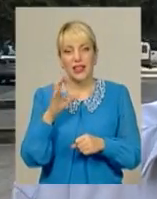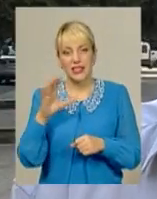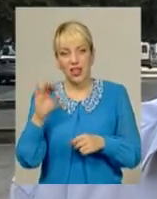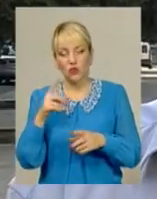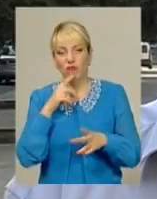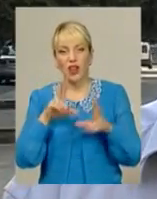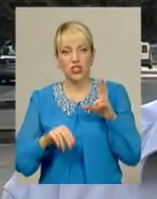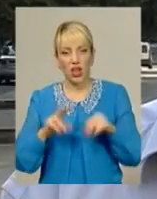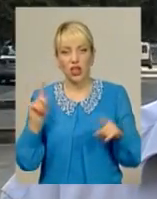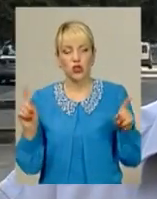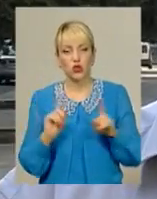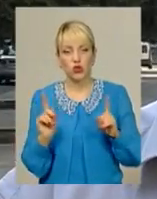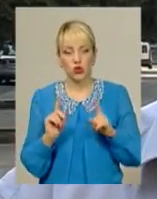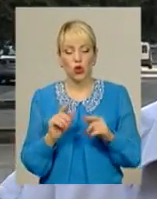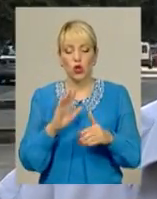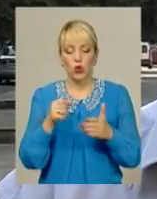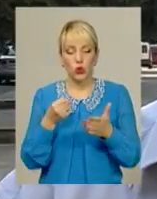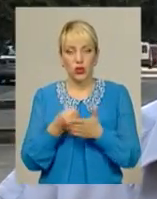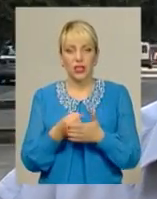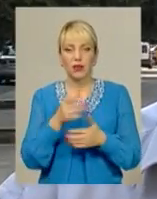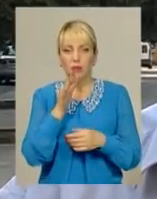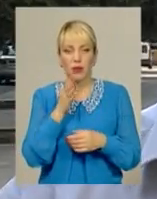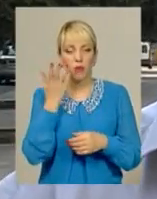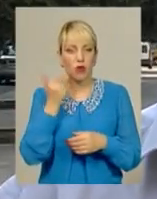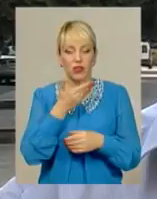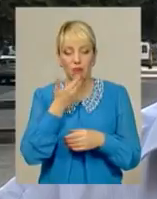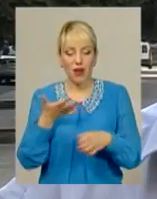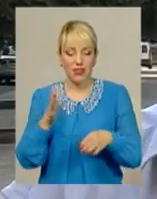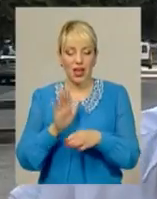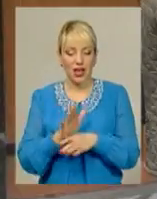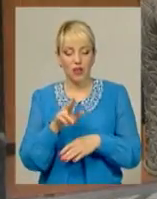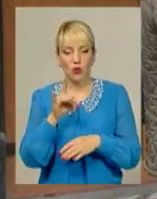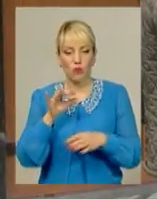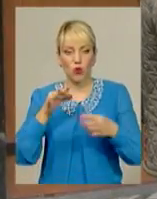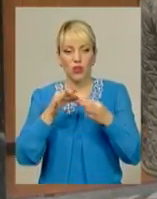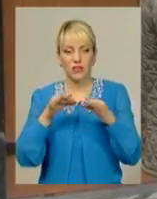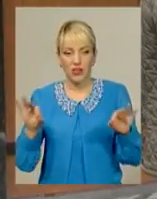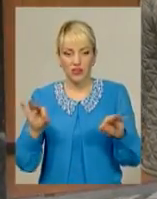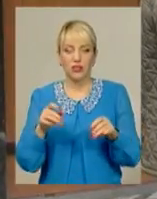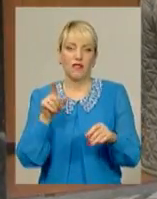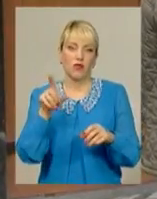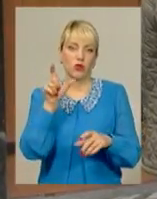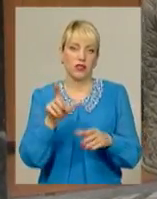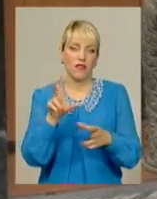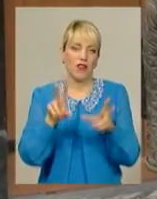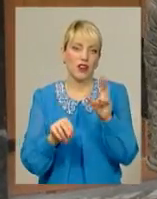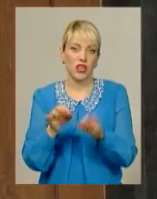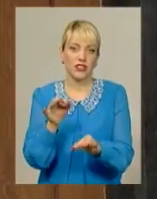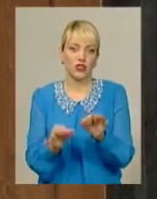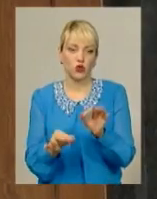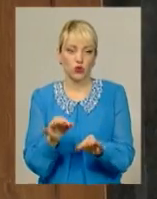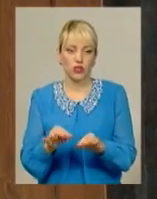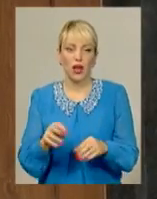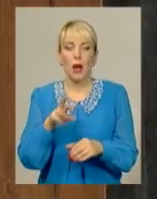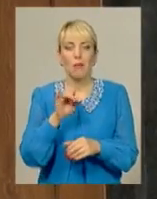до тих пір, поки нема наказу про звільнення, то він ще не виявляється суддєю. Анатолій Марцинкевич переконує, йому